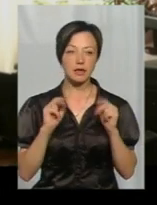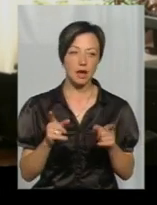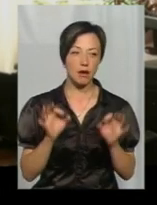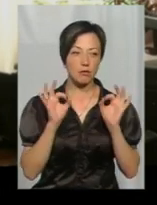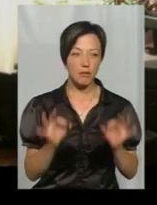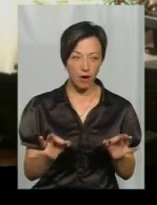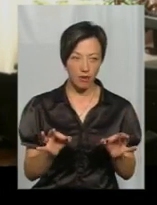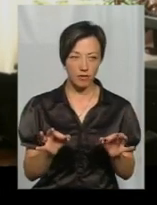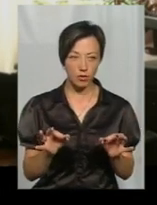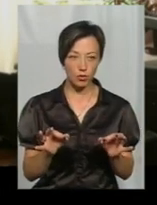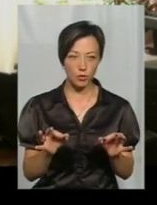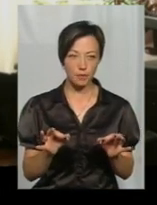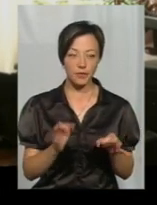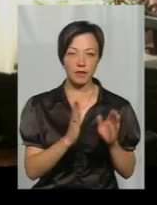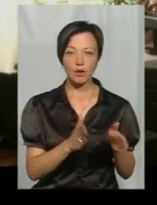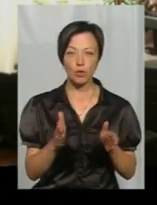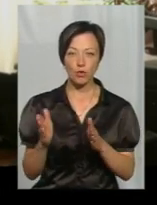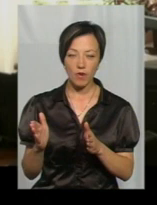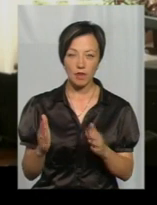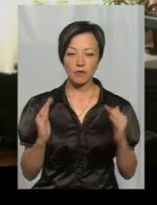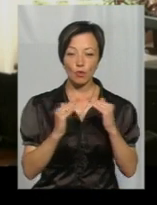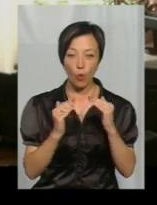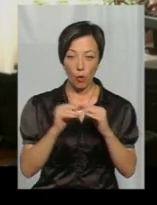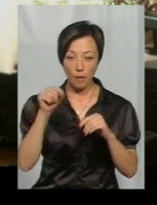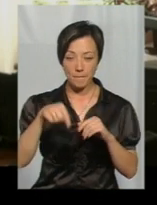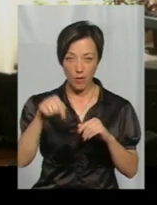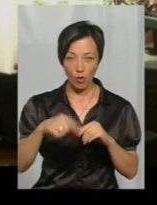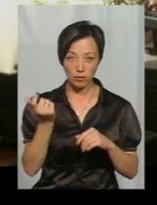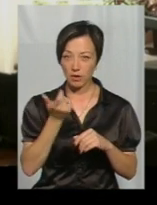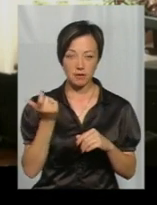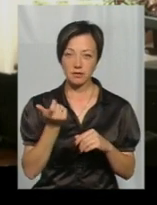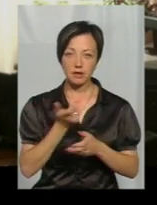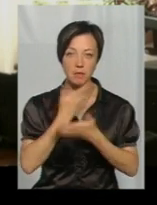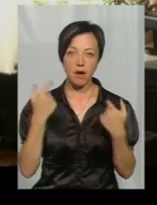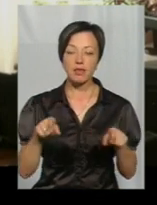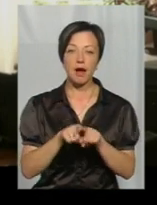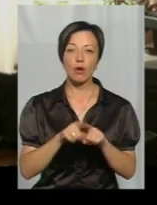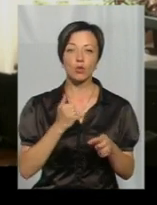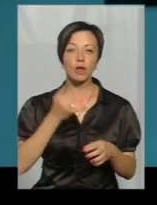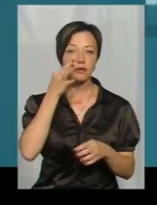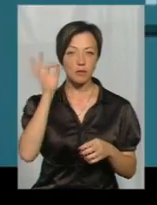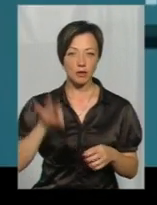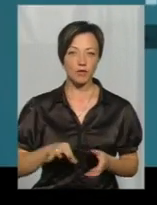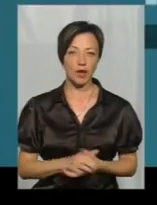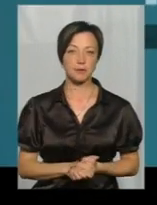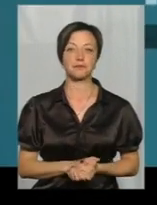правильно її врегулювати в домогосподарствах, нема таких в нас напрацювань.